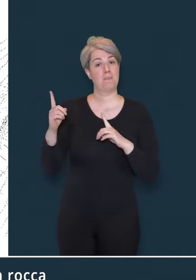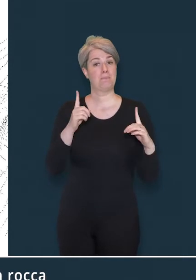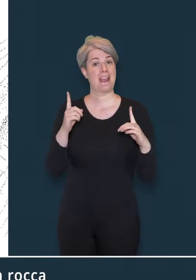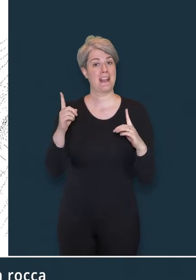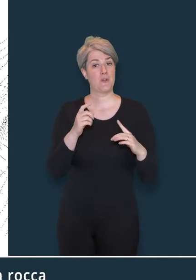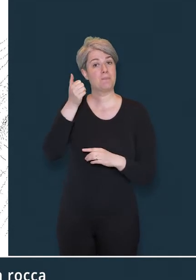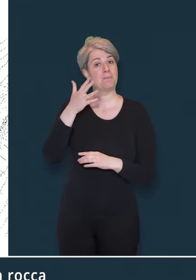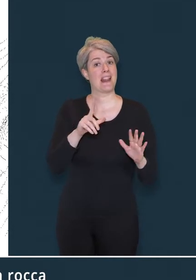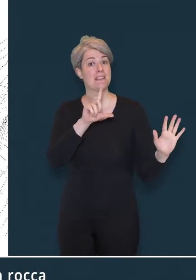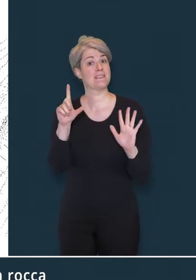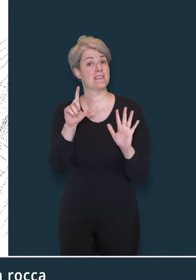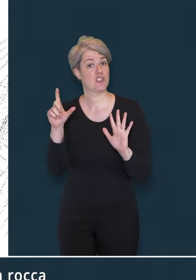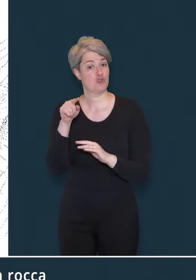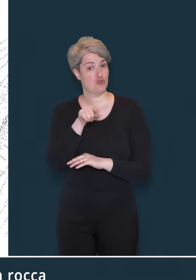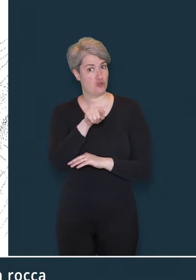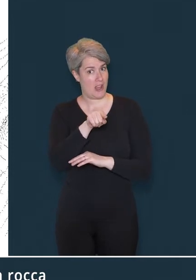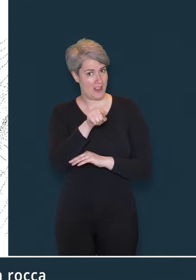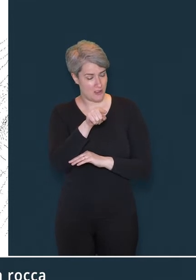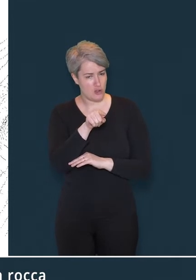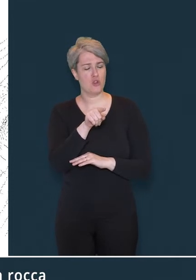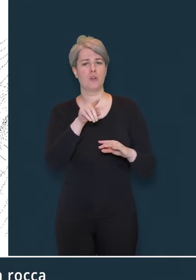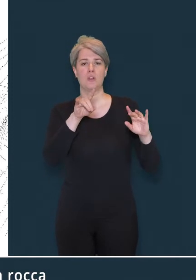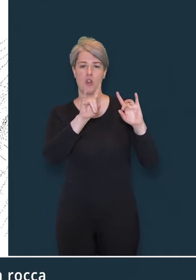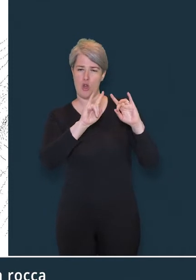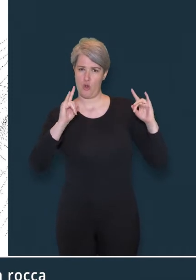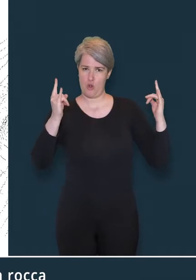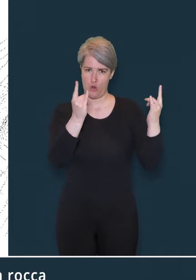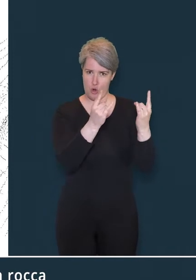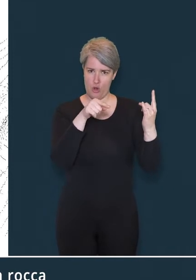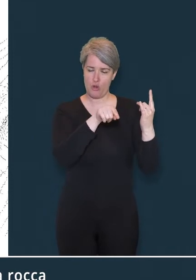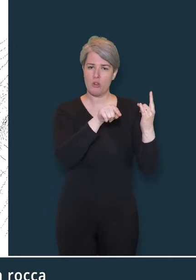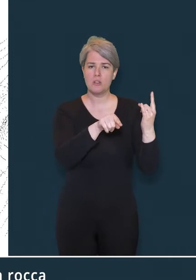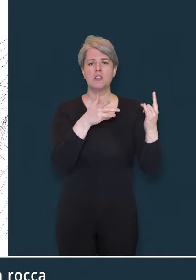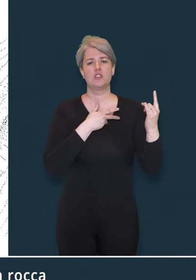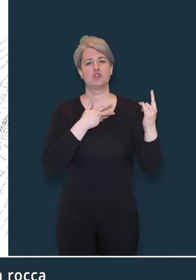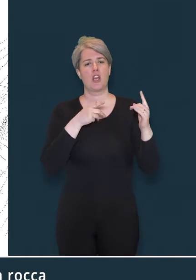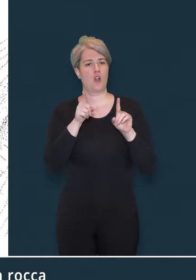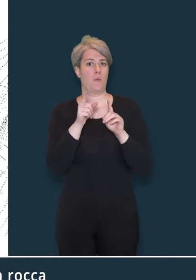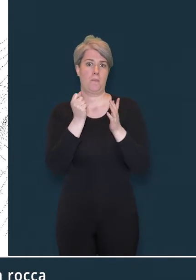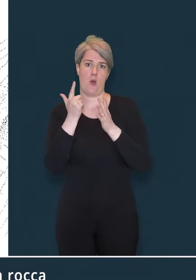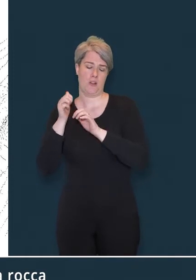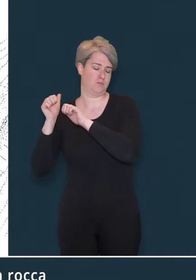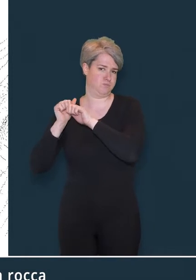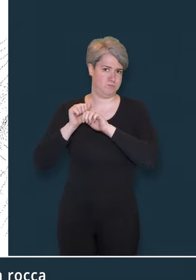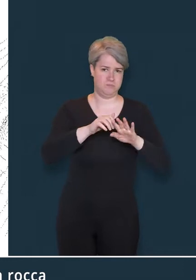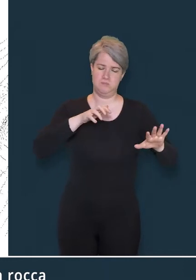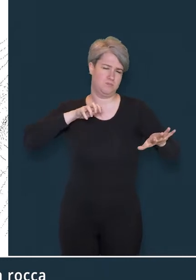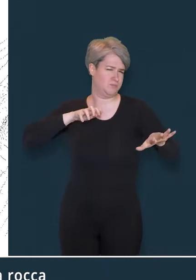È però nel XVIII secolo che la rocca subirà le più importanti devastazioni,